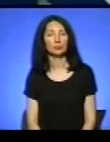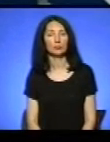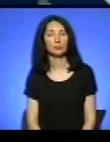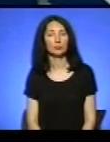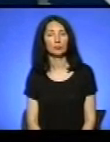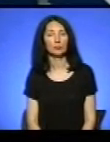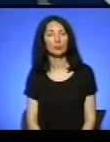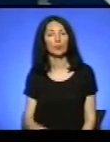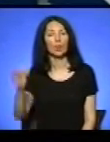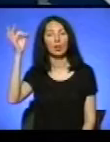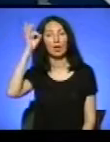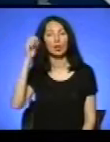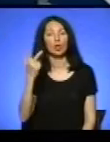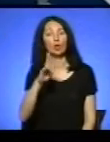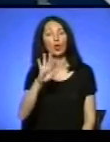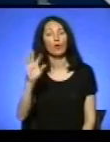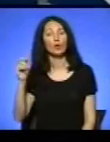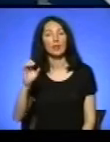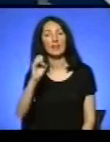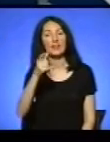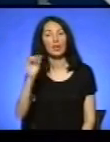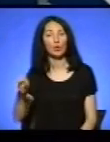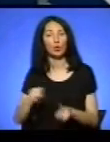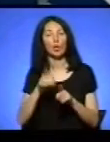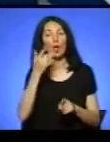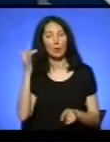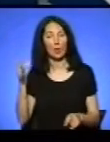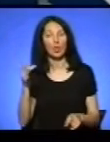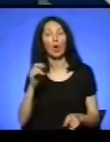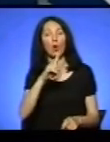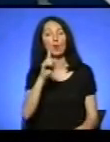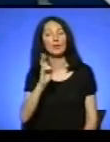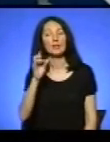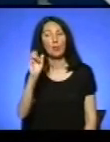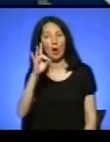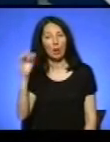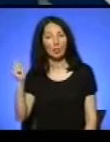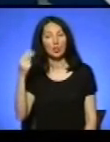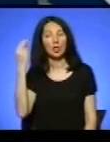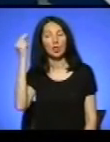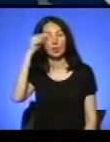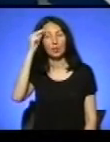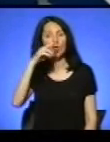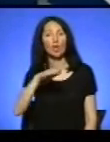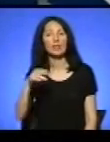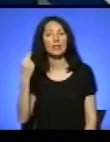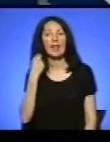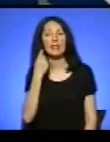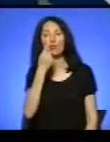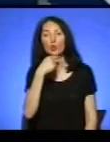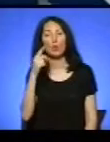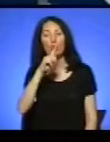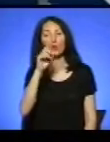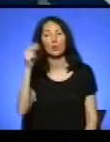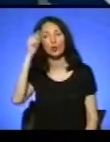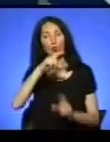І нагадаю, троє волонтерів з Єгипту та Сполучених Штатів Америки у Збаражі навчають дітей англійської мови. У Збаражську школу